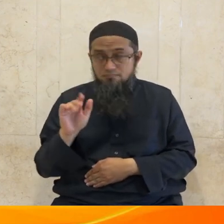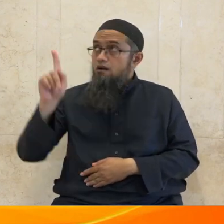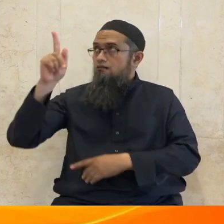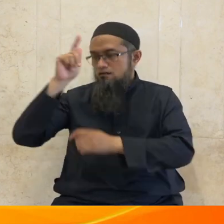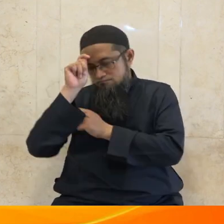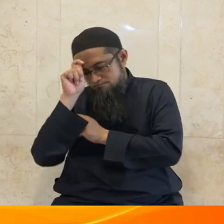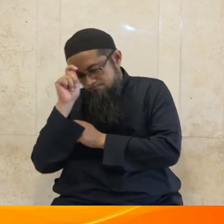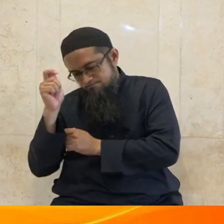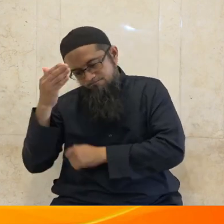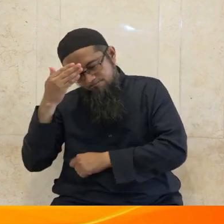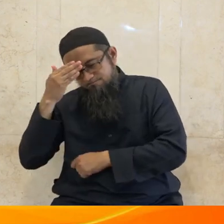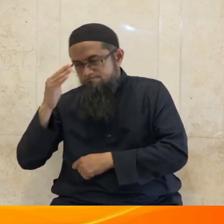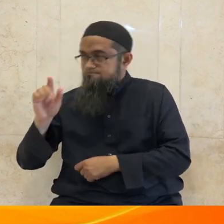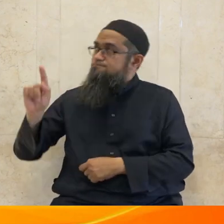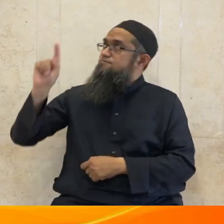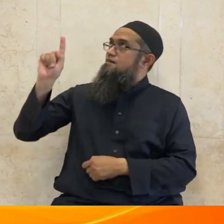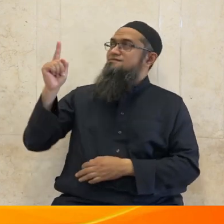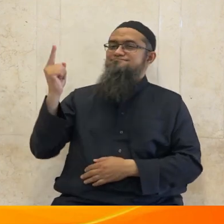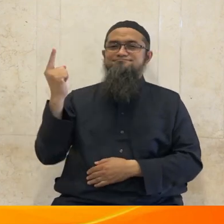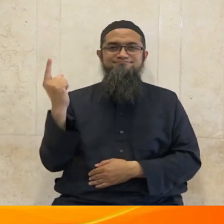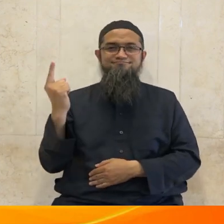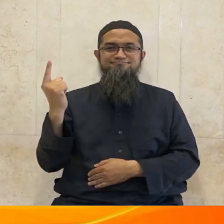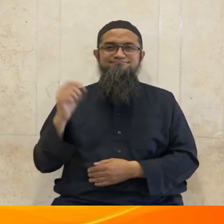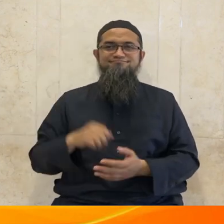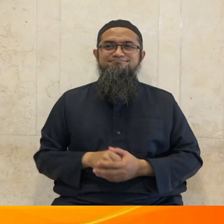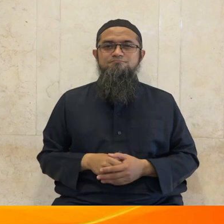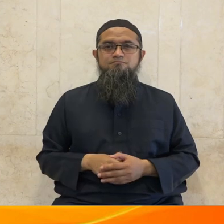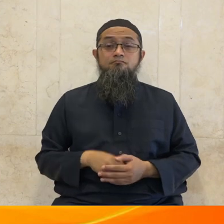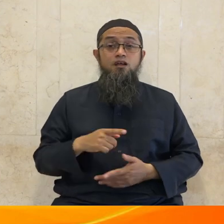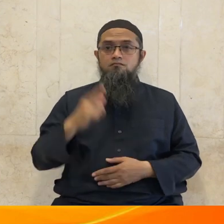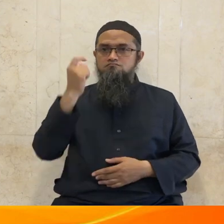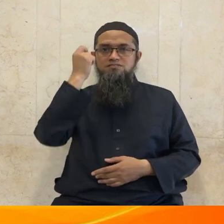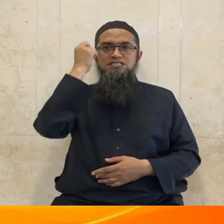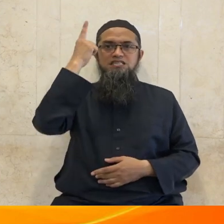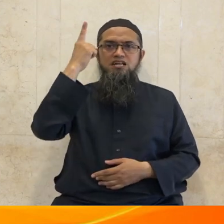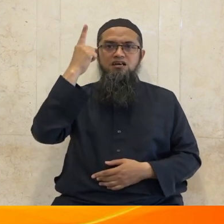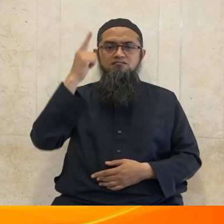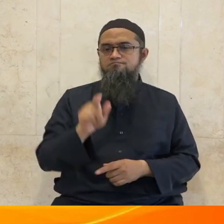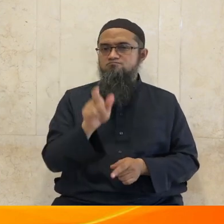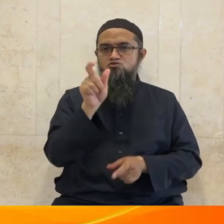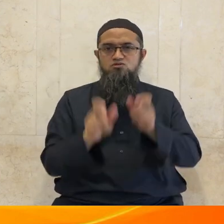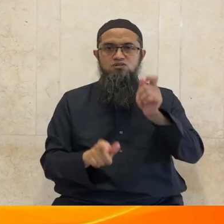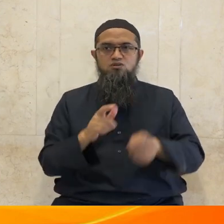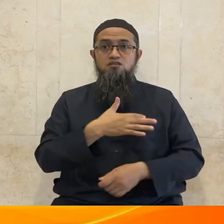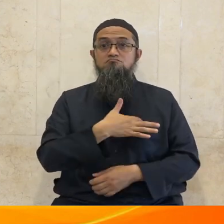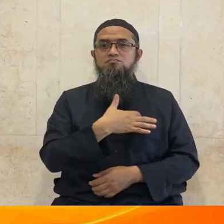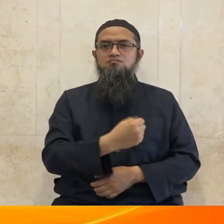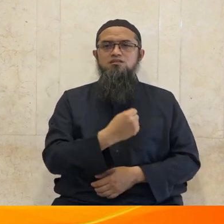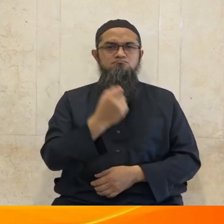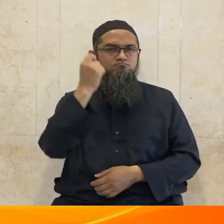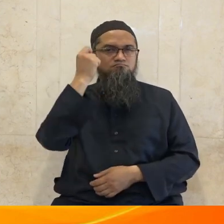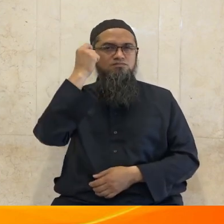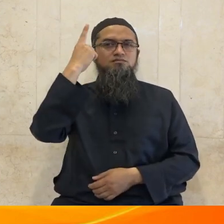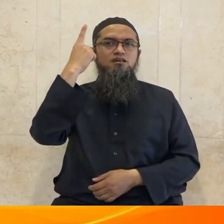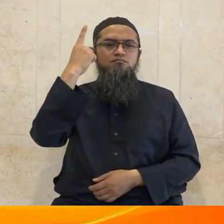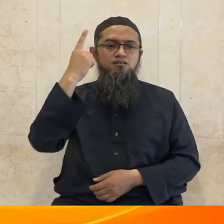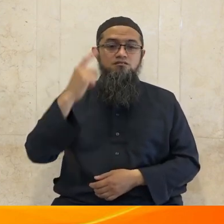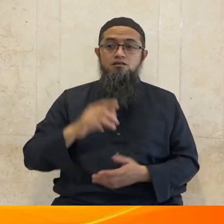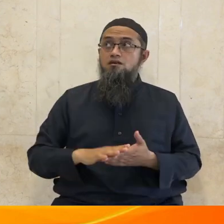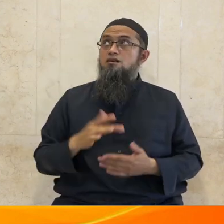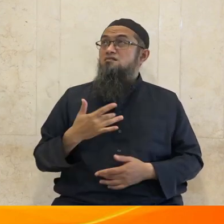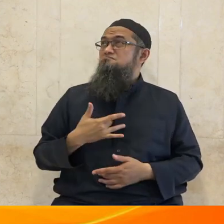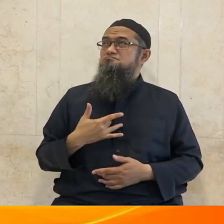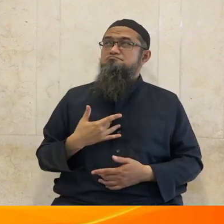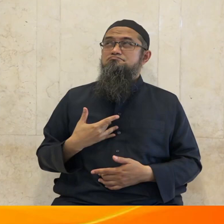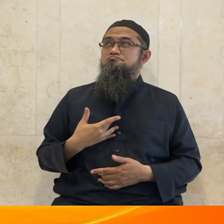maka kesadaran ilah yang akan menjadikan orang-orang mu'min jauh dari sikap takabur sombong dan